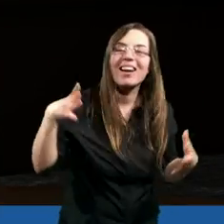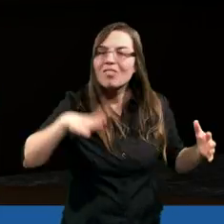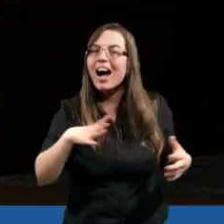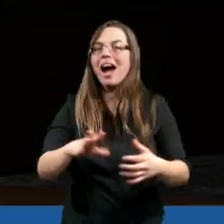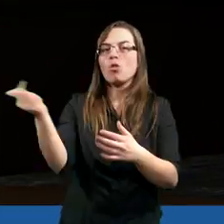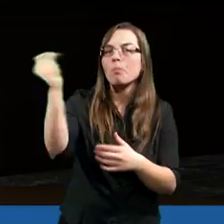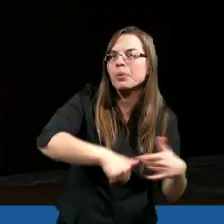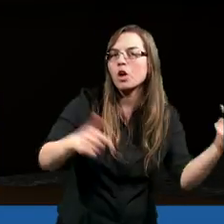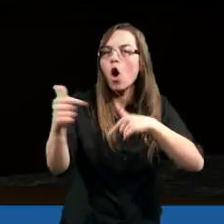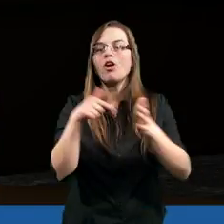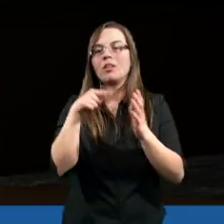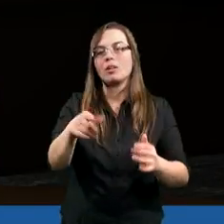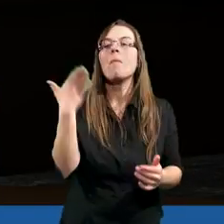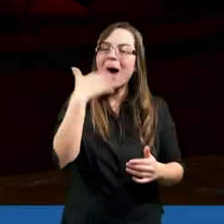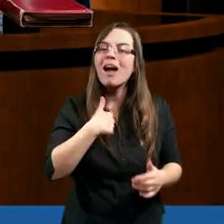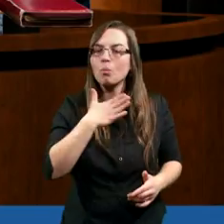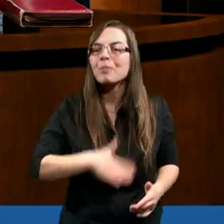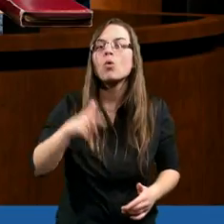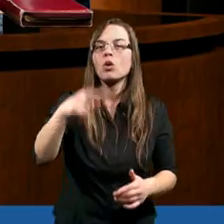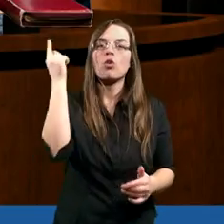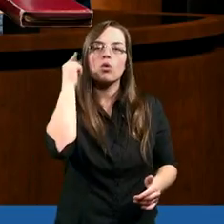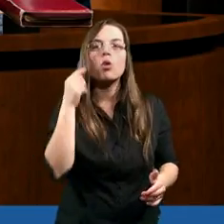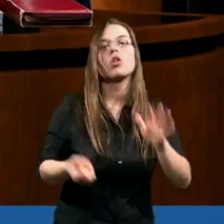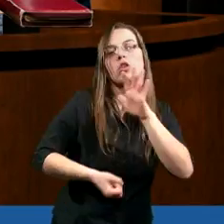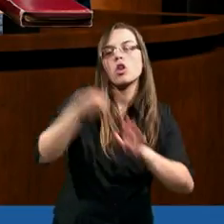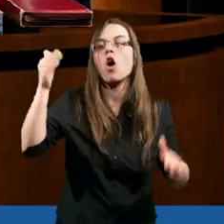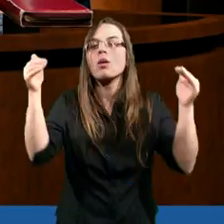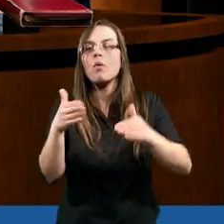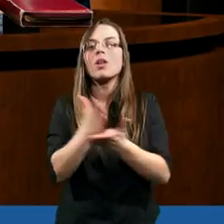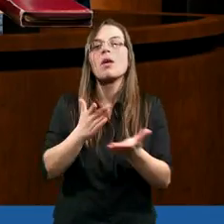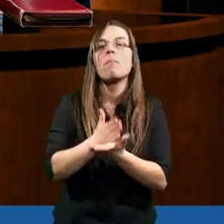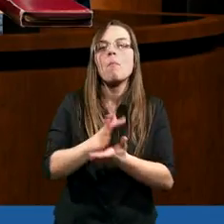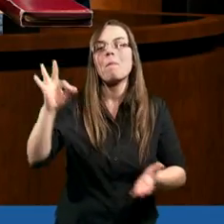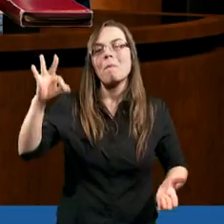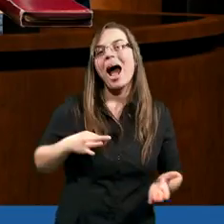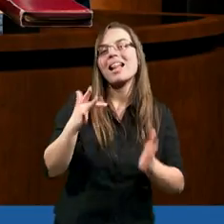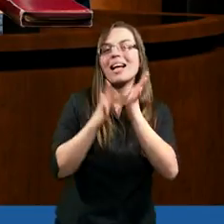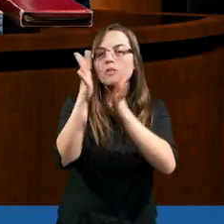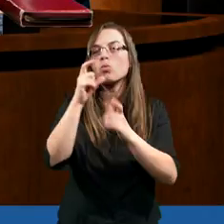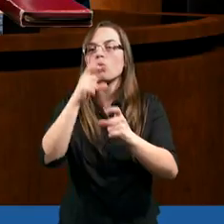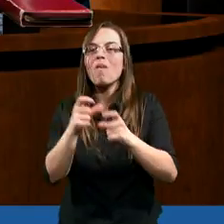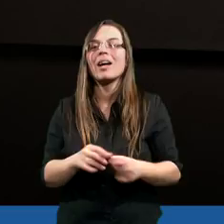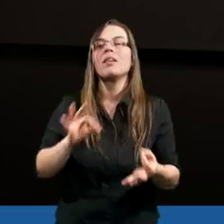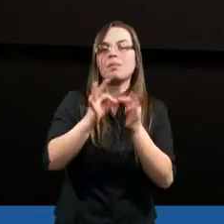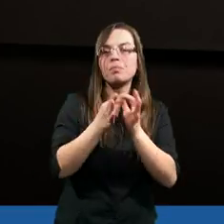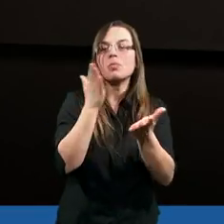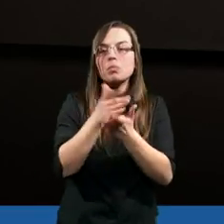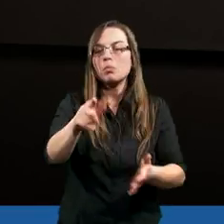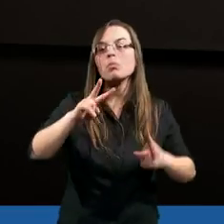warto przychodzić. Bardzo mi to miło słyszeć. Drodzy, mogę posłużyć się słowami Pana Jezusa, czy